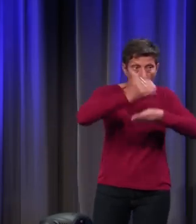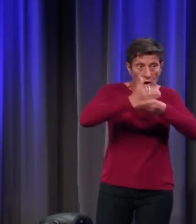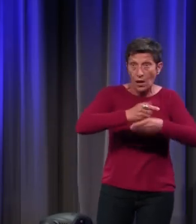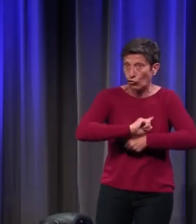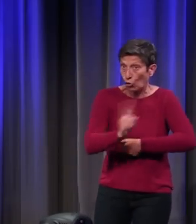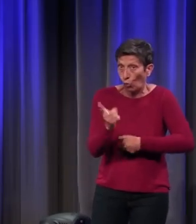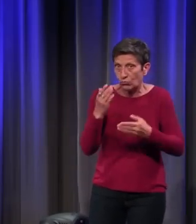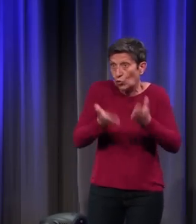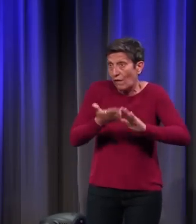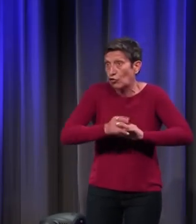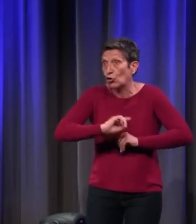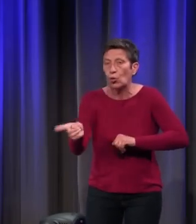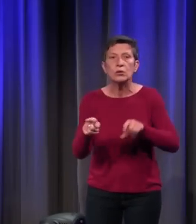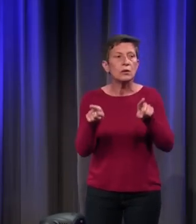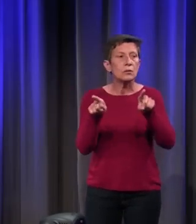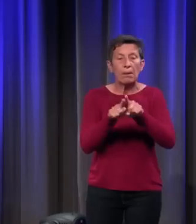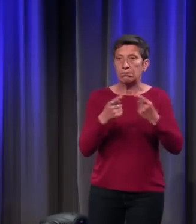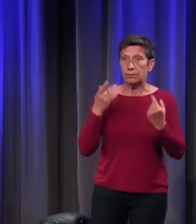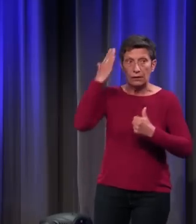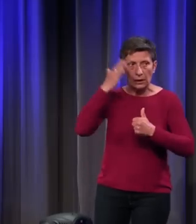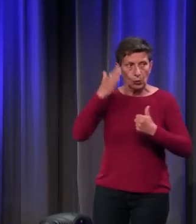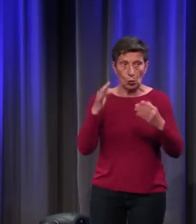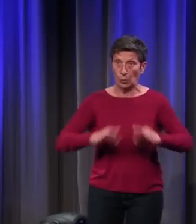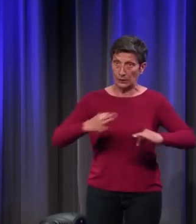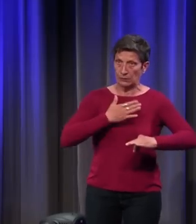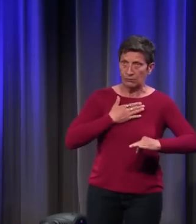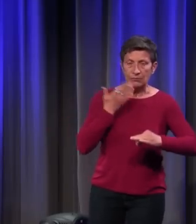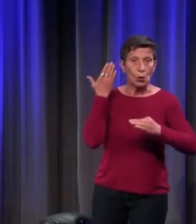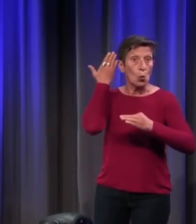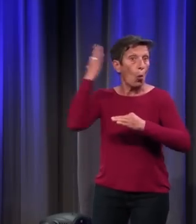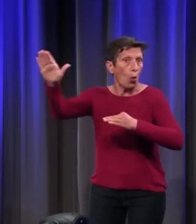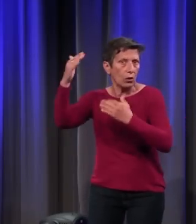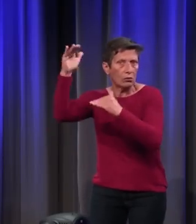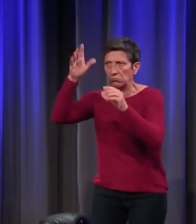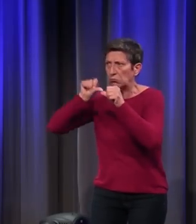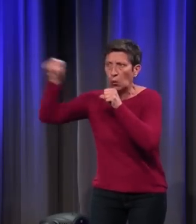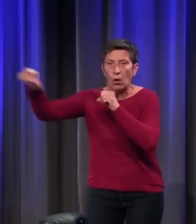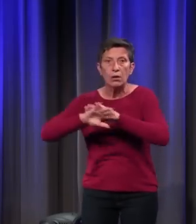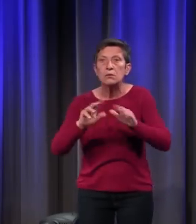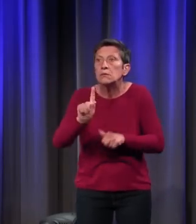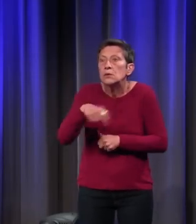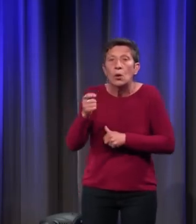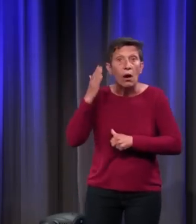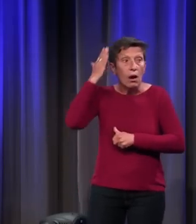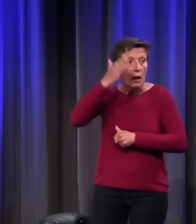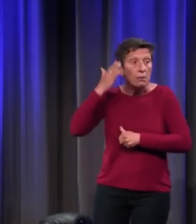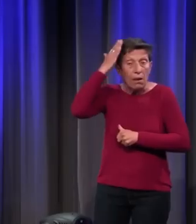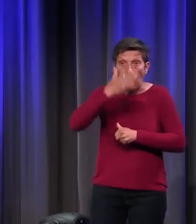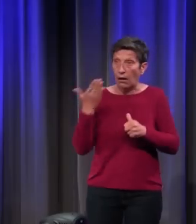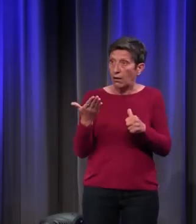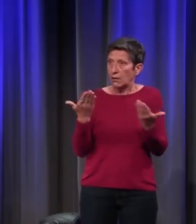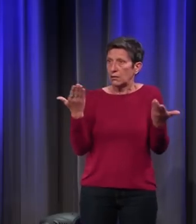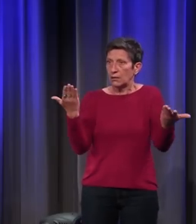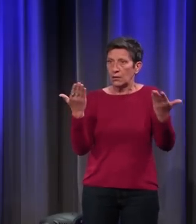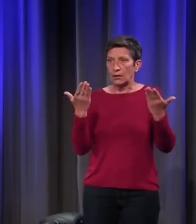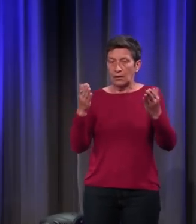De même, indigènes exotiques, ce n'est pas parce qu'un animal n'est pas physiquement présent